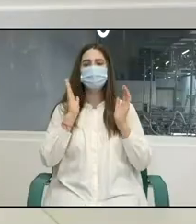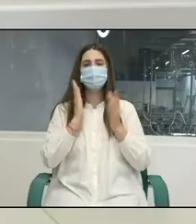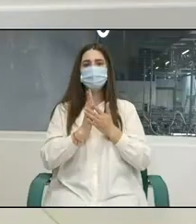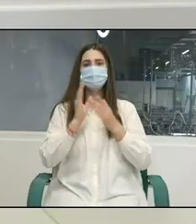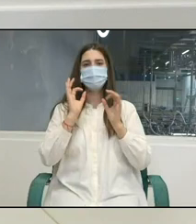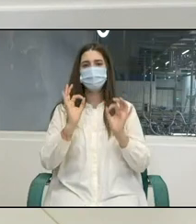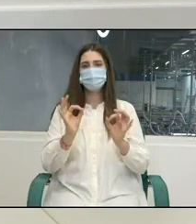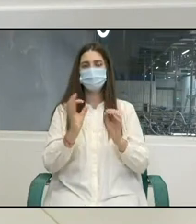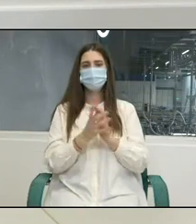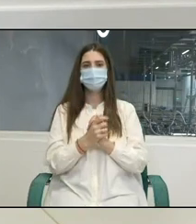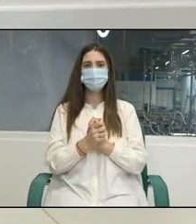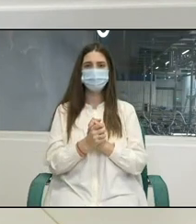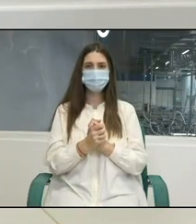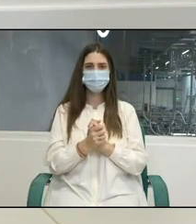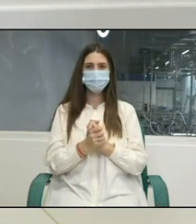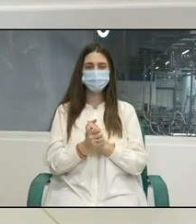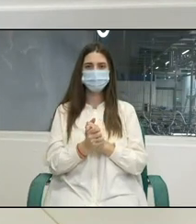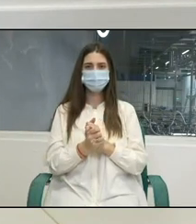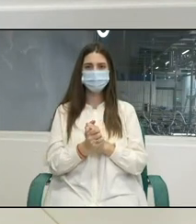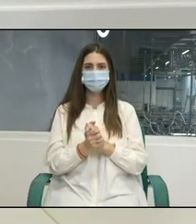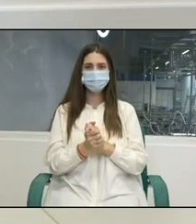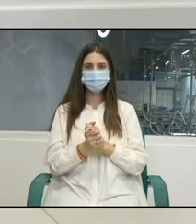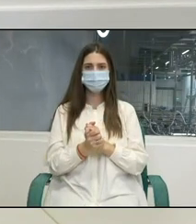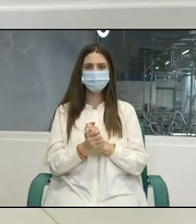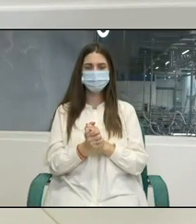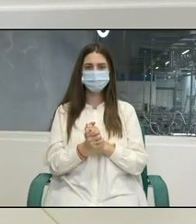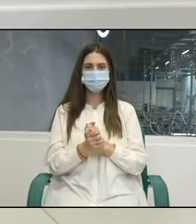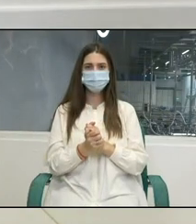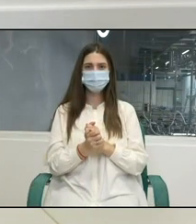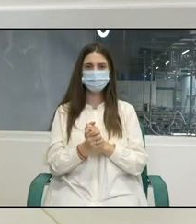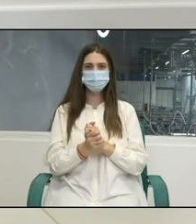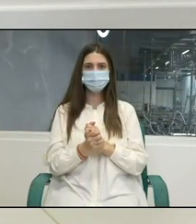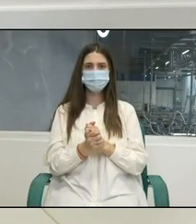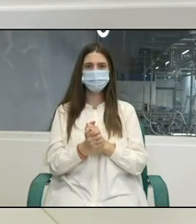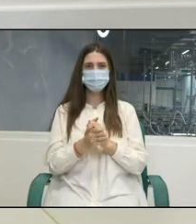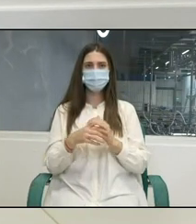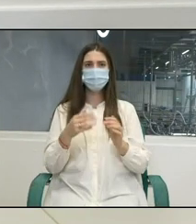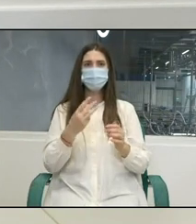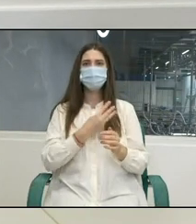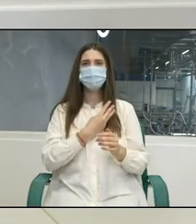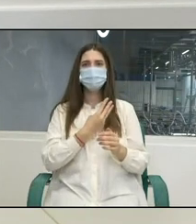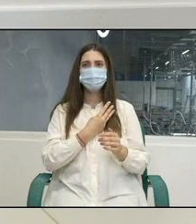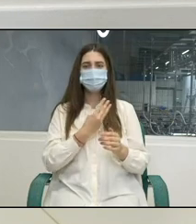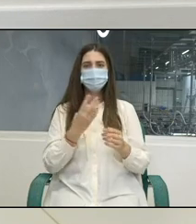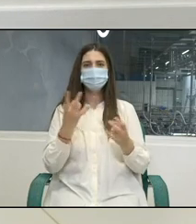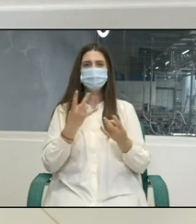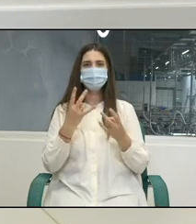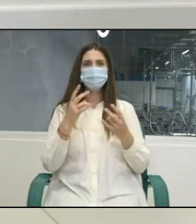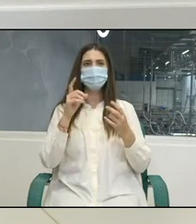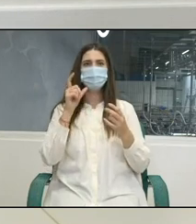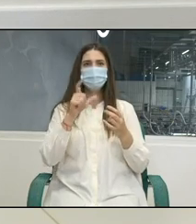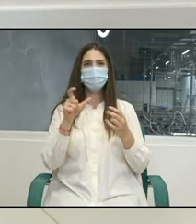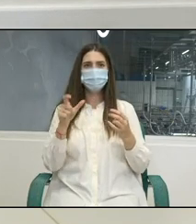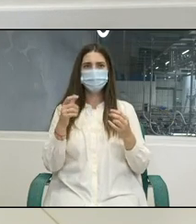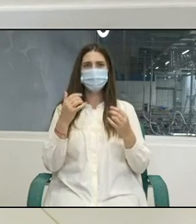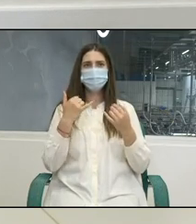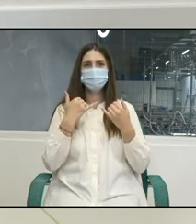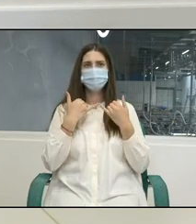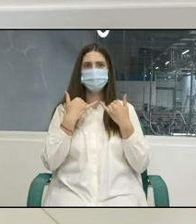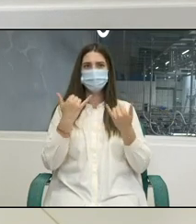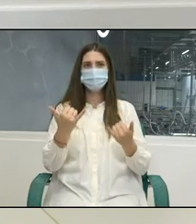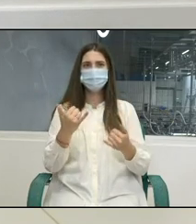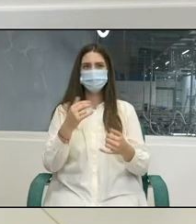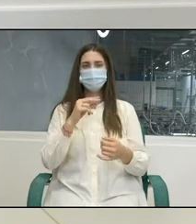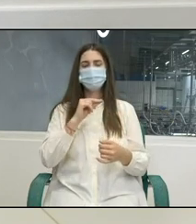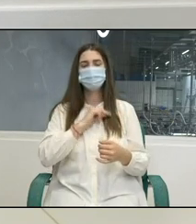angajamentul întregului minister că vom contribui la implementarea acestui proiect. Într-adevăr, munca decentă este una dintre prioritățile guvernării.